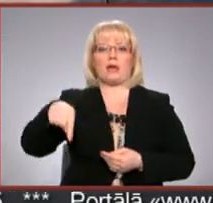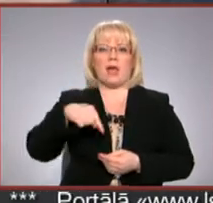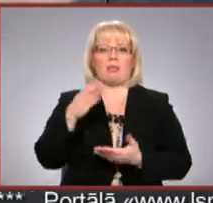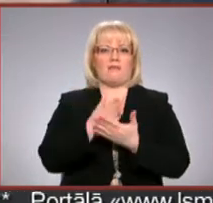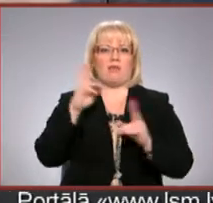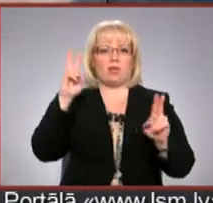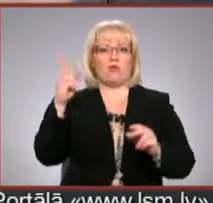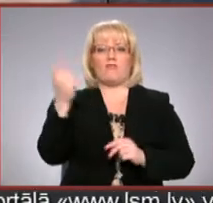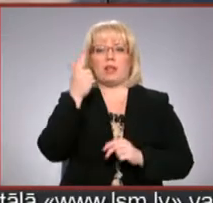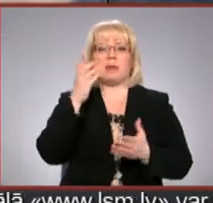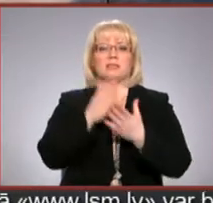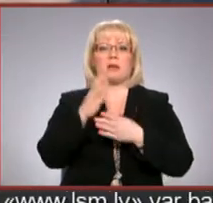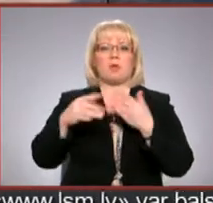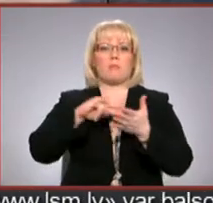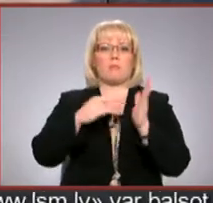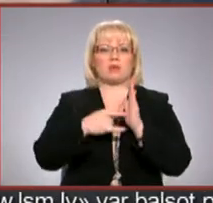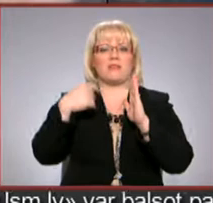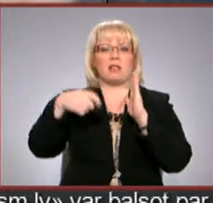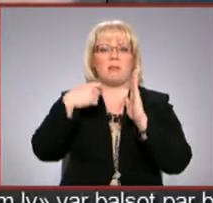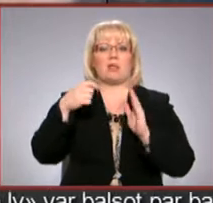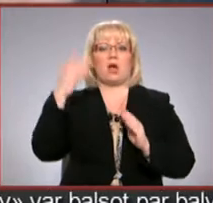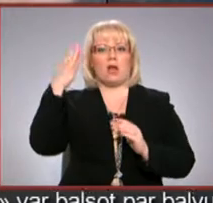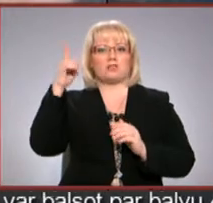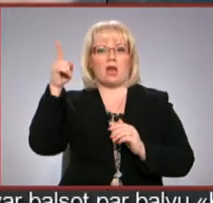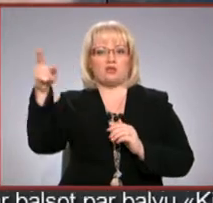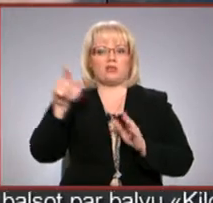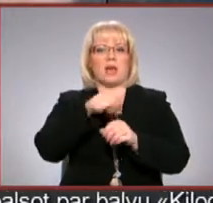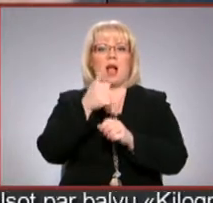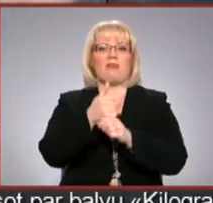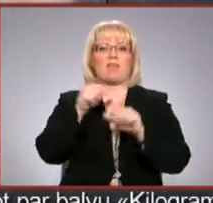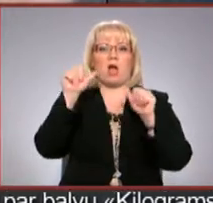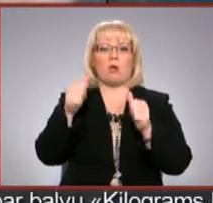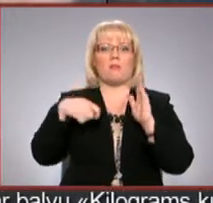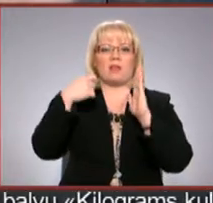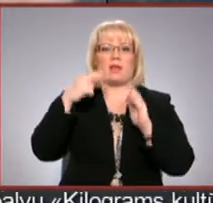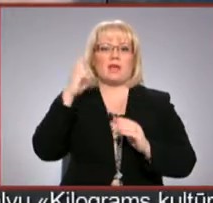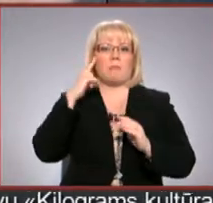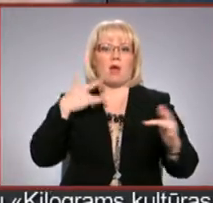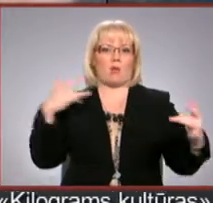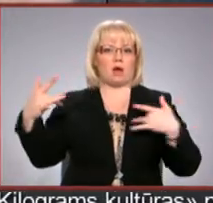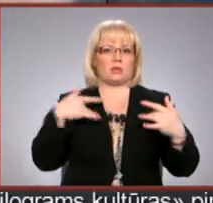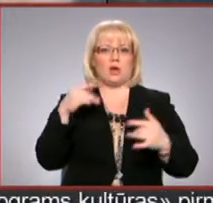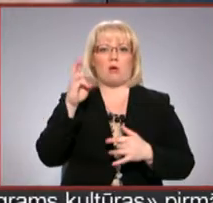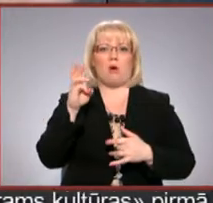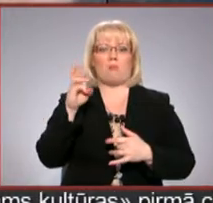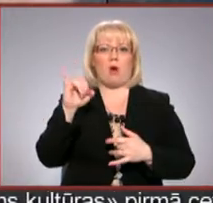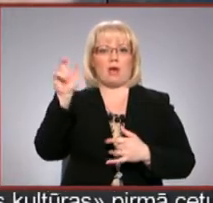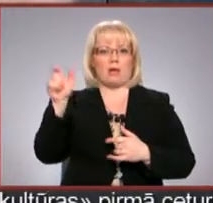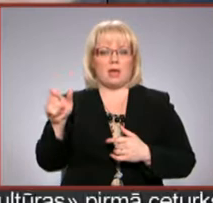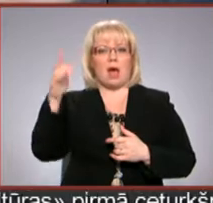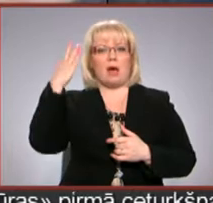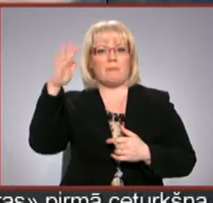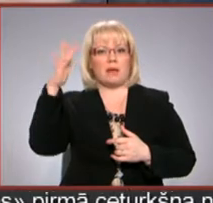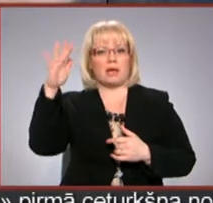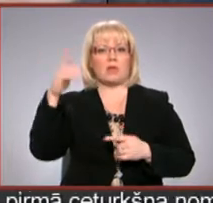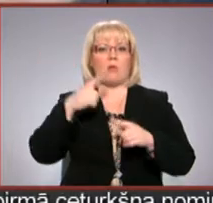Filma ir startautisks projekts filmēt Los Anģelosā. Galvenajās lomās filmējušies Japāņu aktrise Kaoro Momomai, amerikānieta